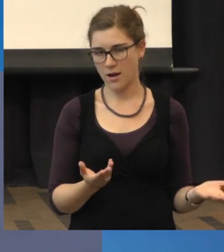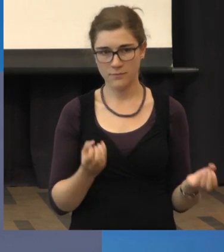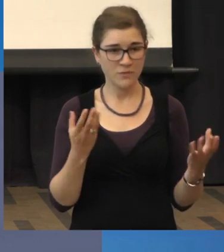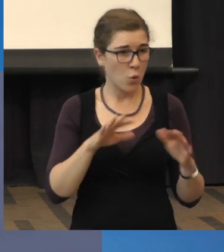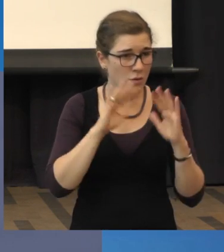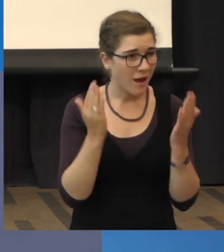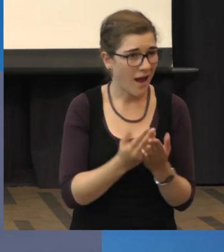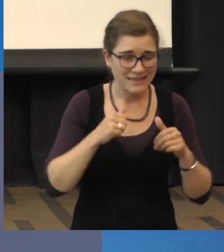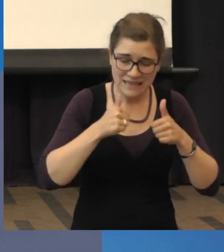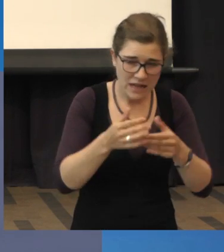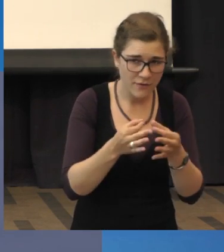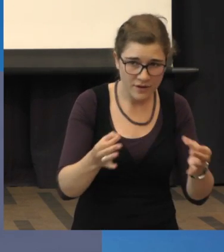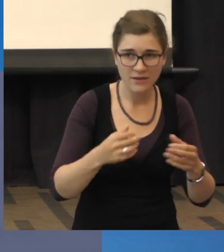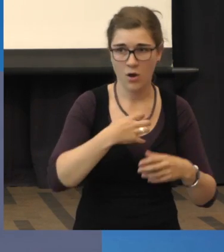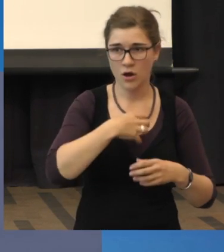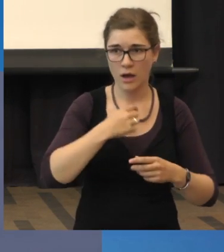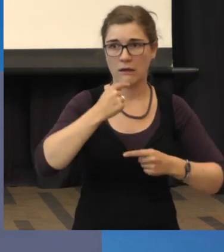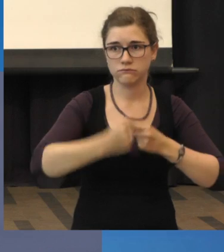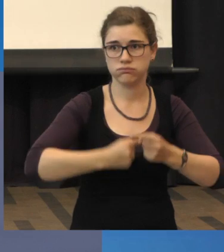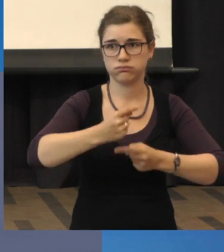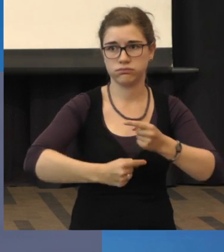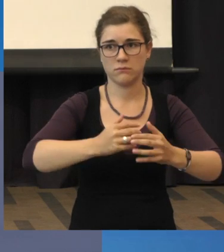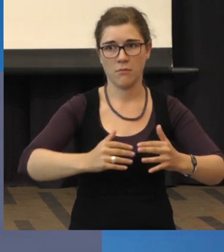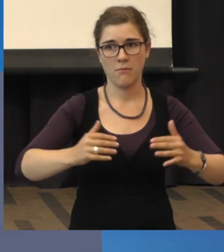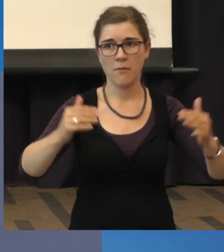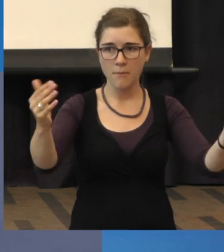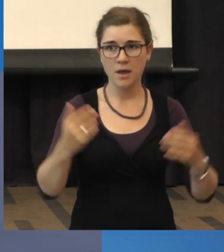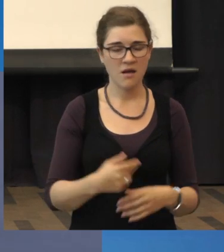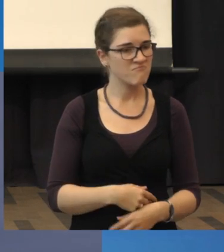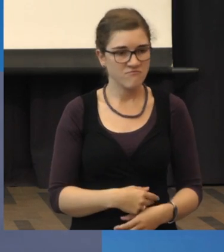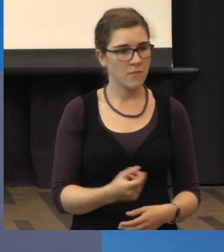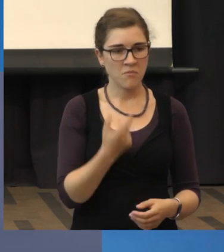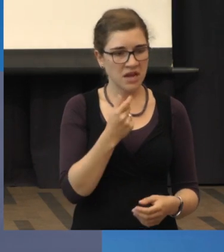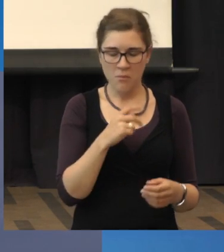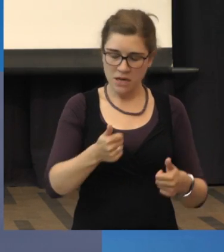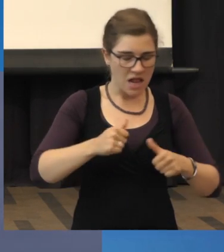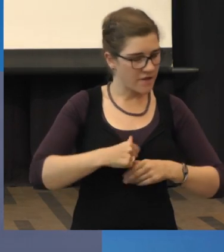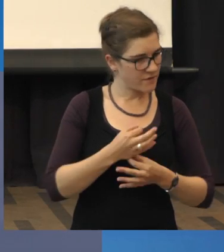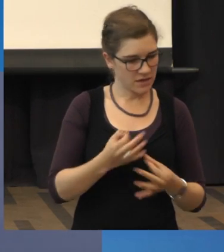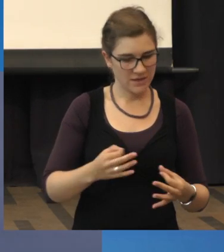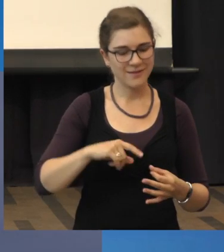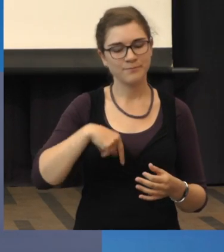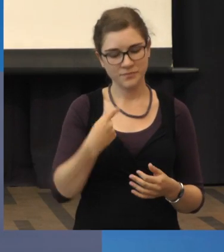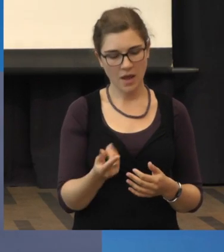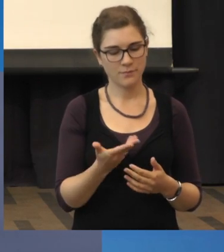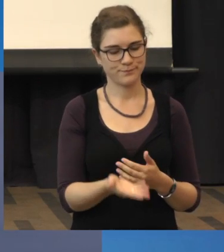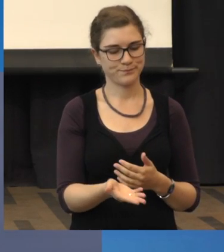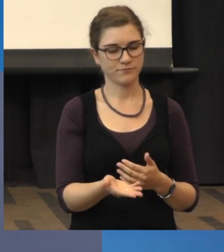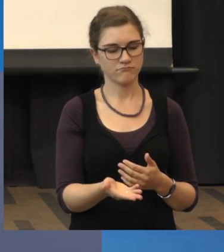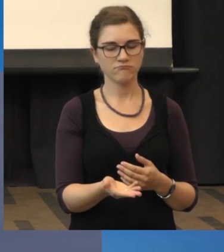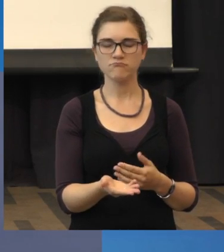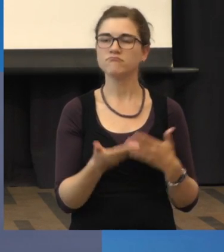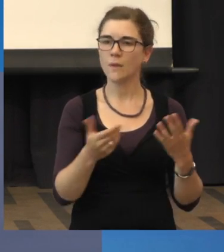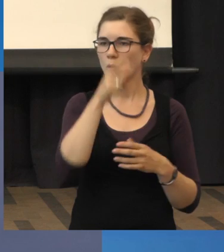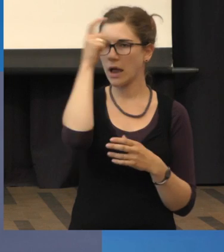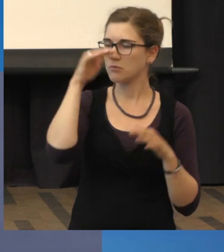und trotzdem schreit es fort oder das Stadium ist so weit, dass auch diese Medikamente nicht mehr nützen, dann möchte ich darauf hinweisen, aber da haben wir ja auch